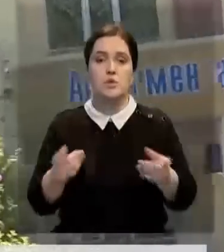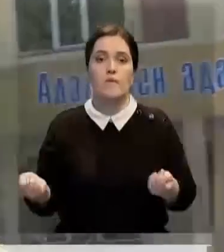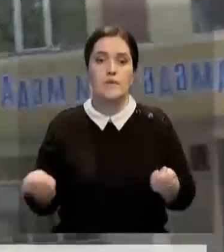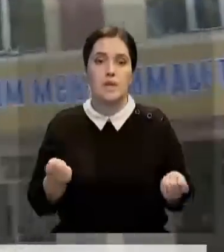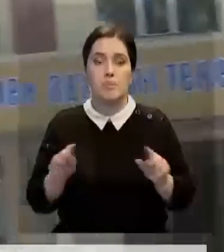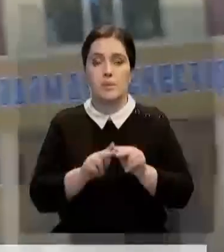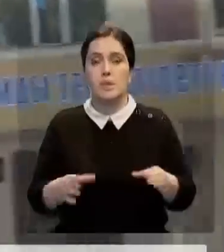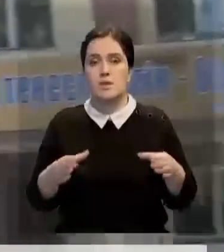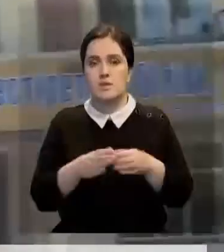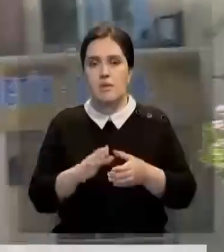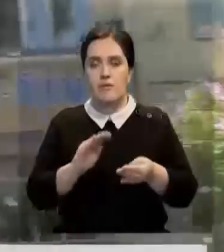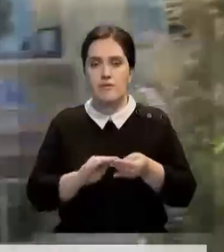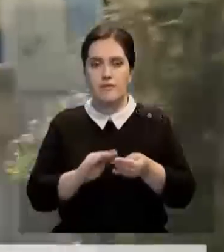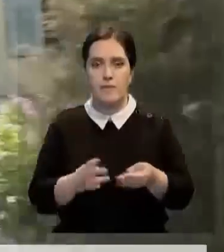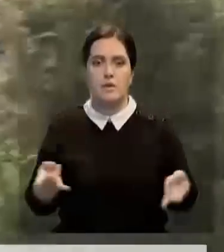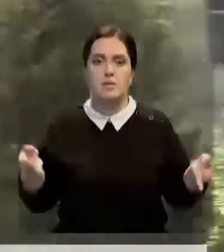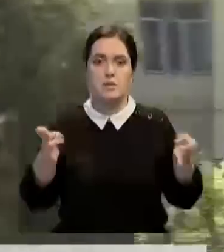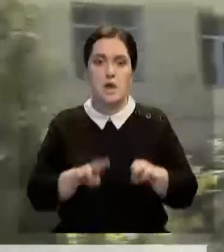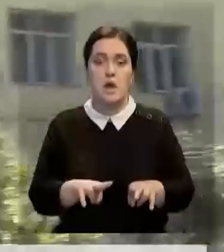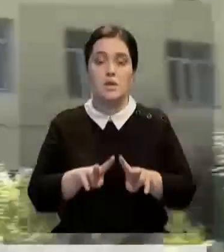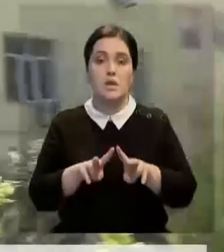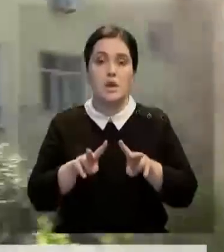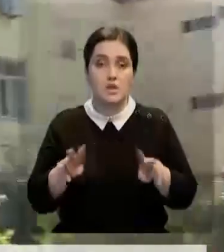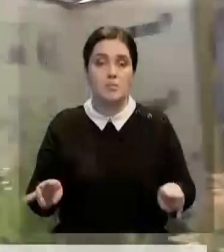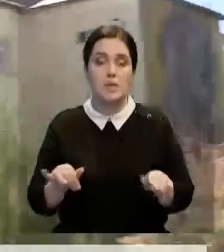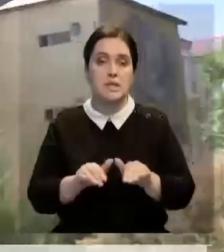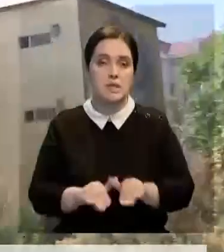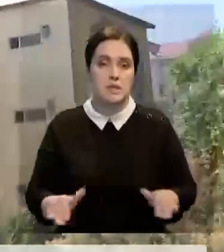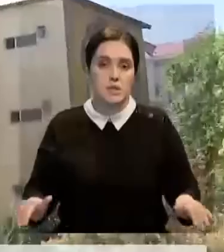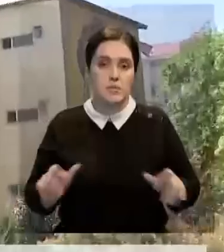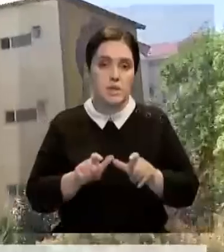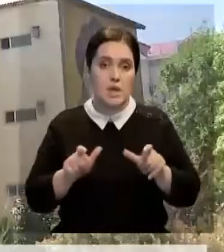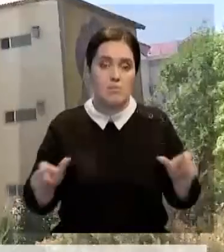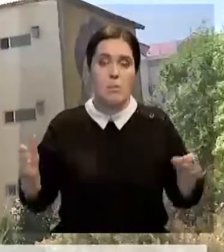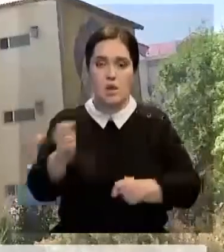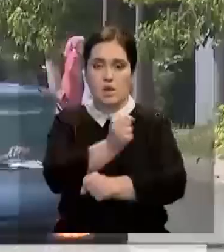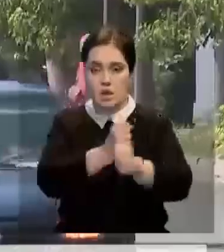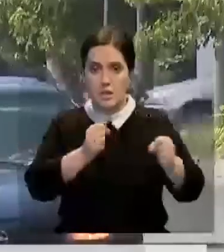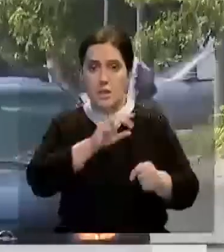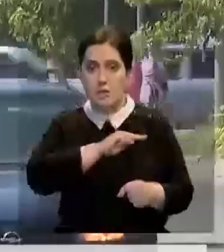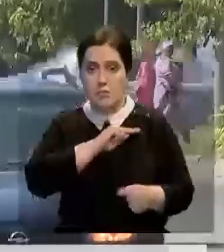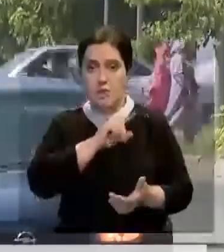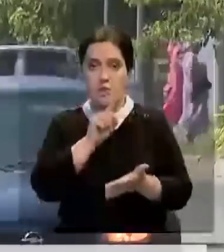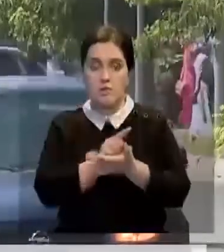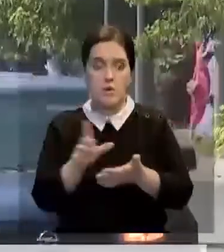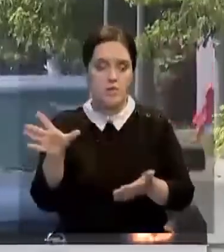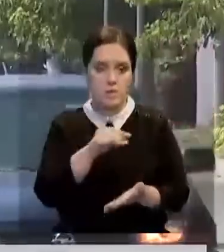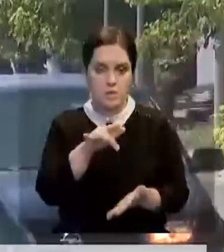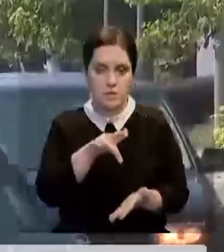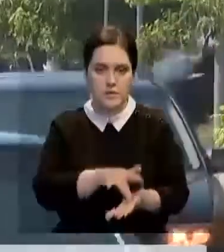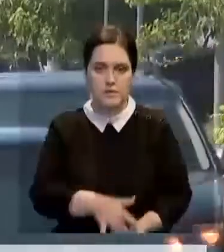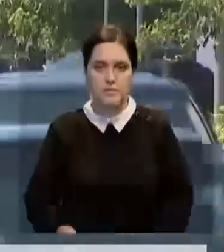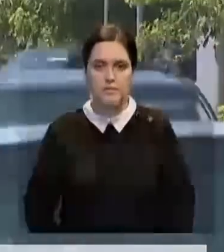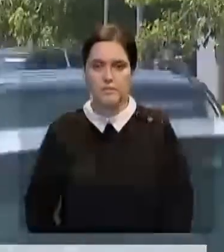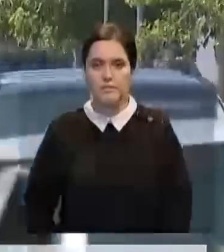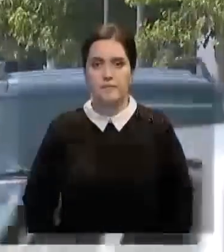лишь руководителей. Педагогический коллектив остается. Такая же ситуация и с детскими садами. Отмечу, ротация кадров должна пройти во всех